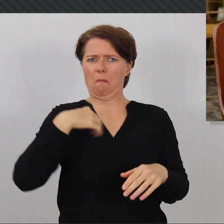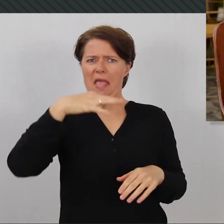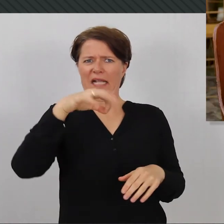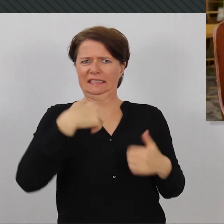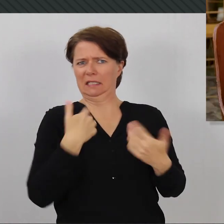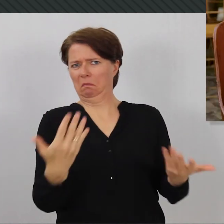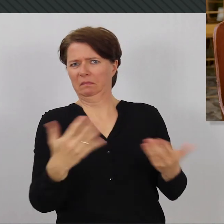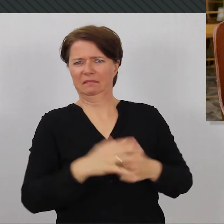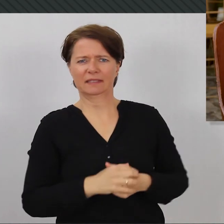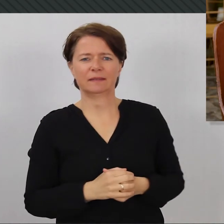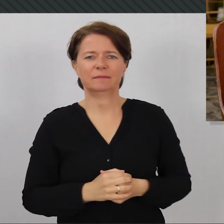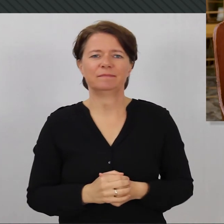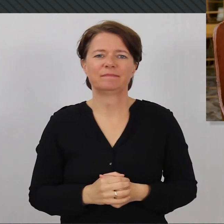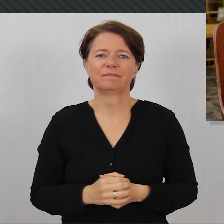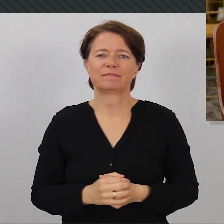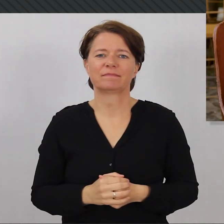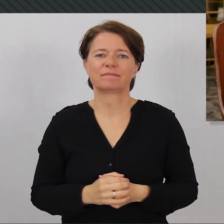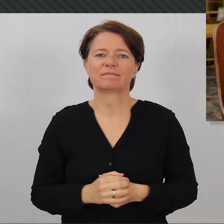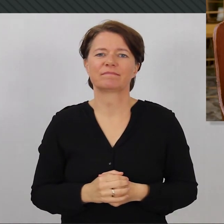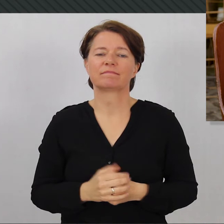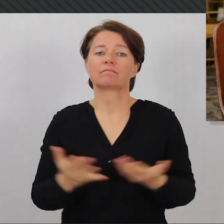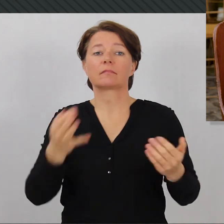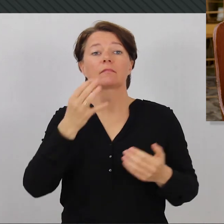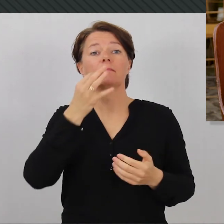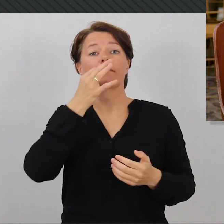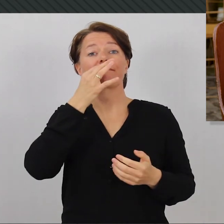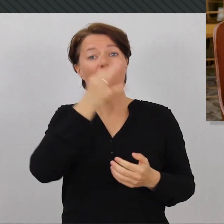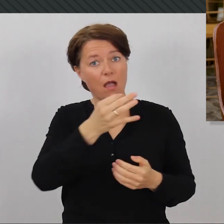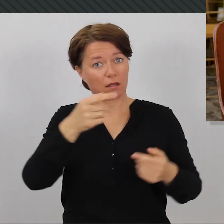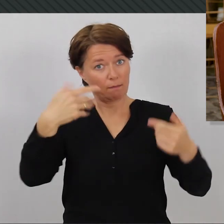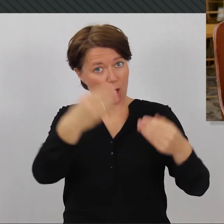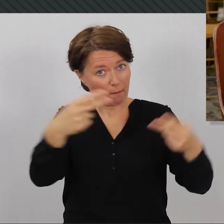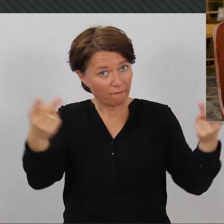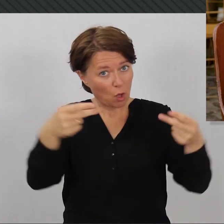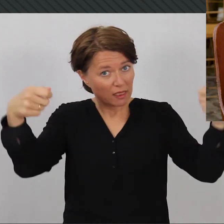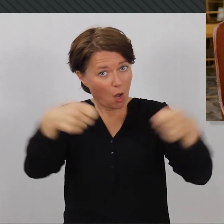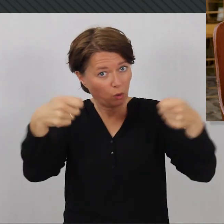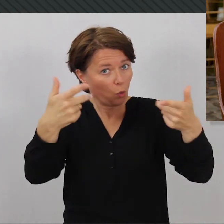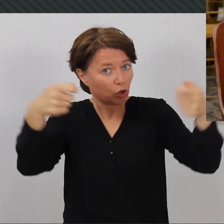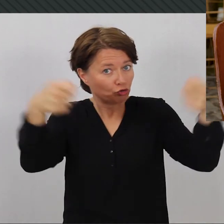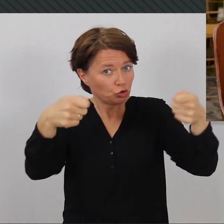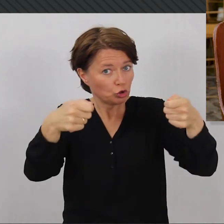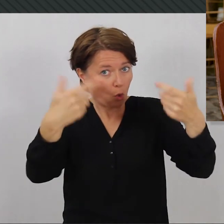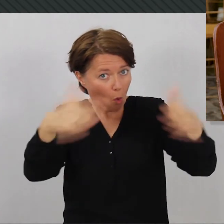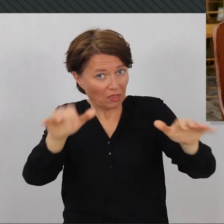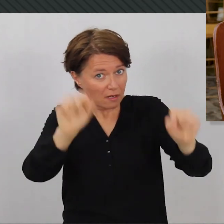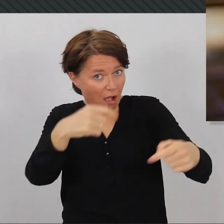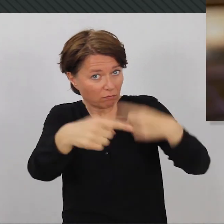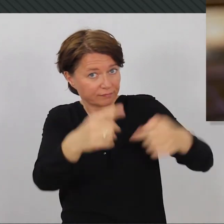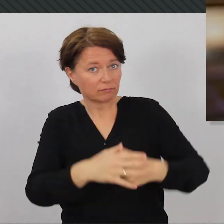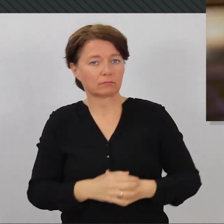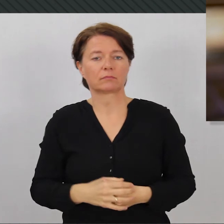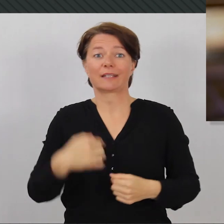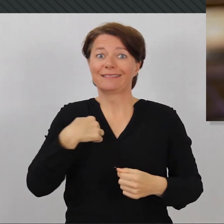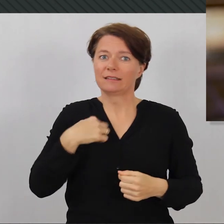Brummel fragt auf Twitter, wie viel Förderung erhält das Unternehmen pro Arbeitsplatz oder funktioniert es tatsächlich ohne Zuschüsse?